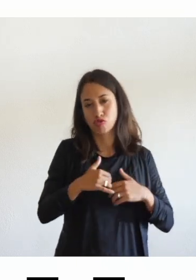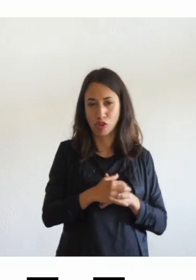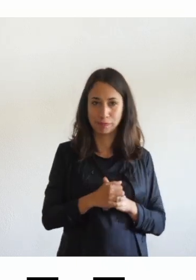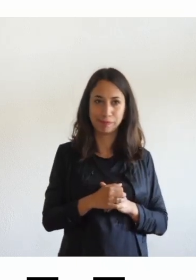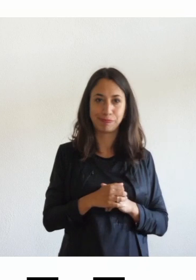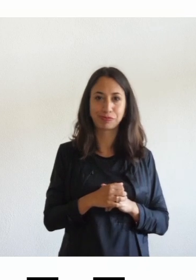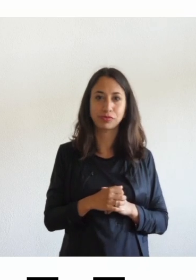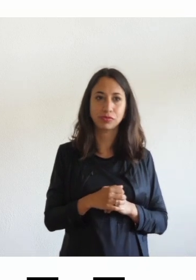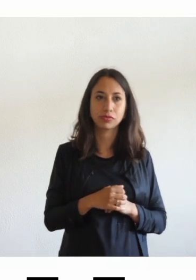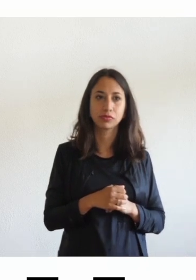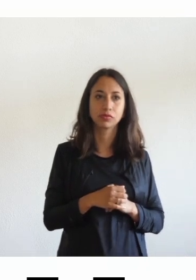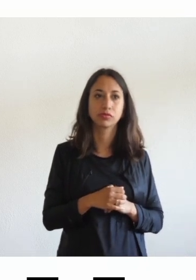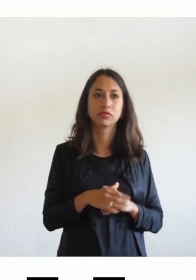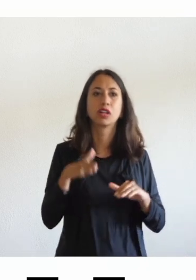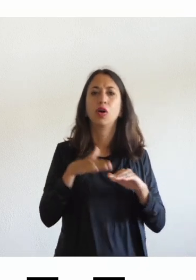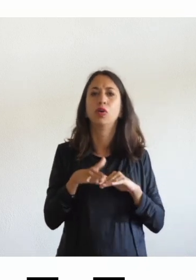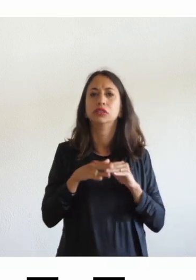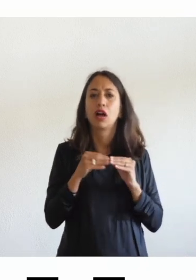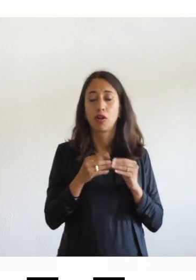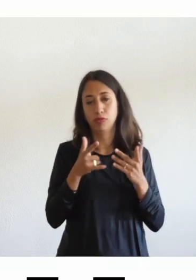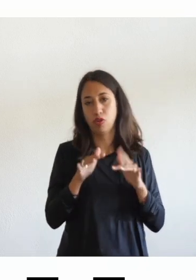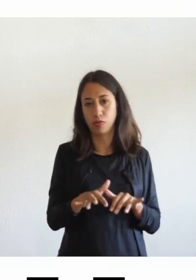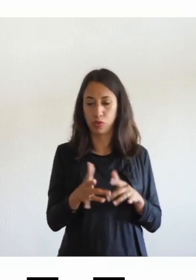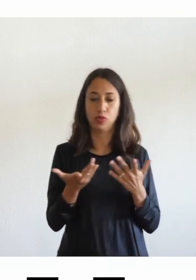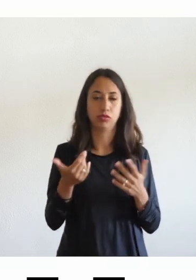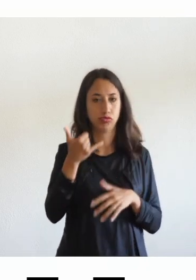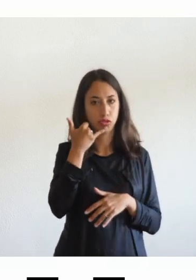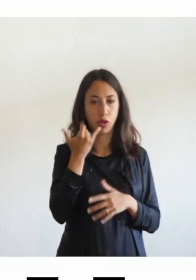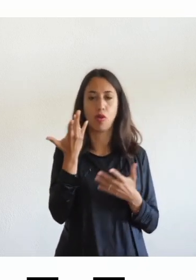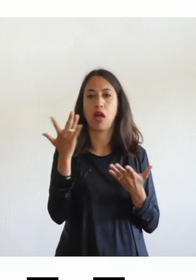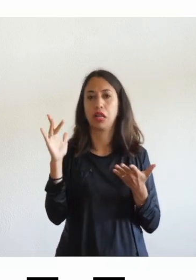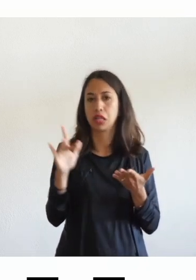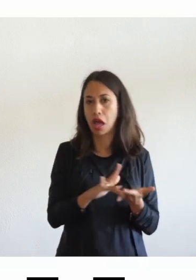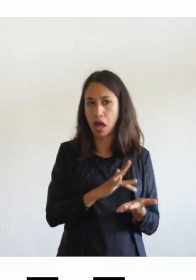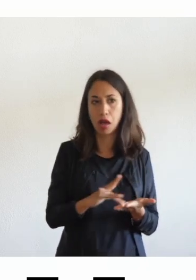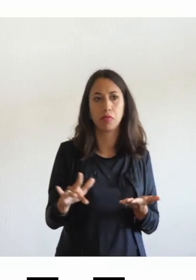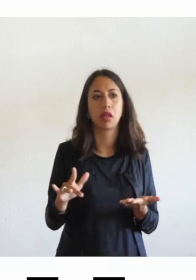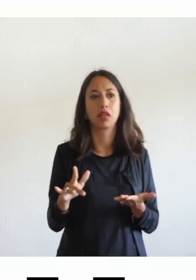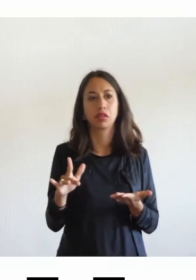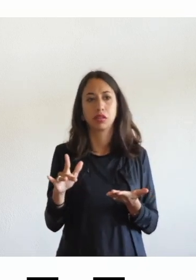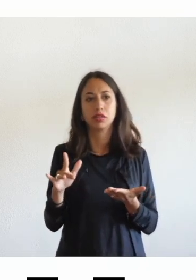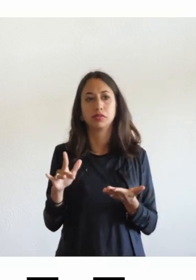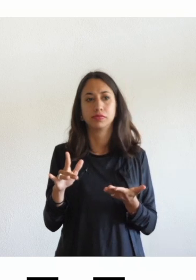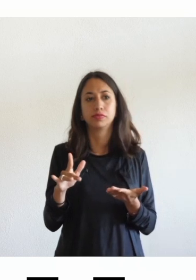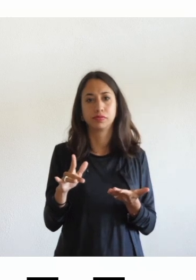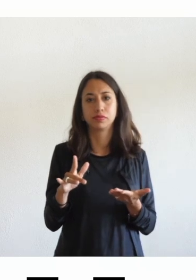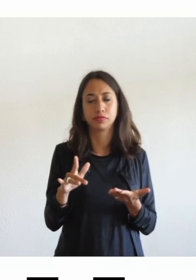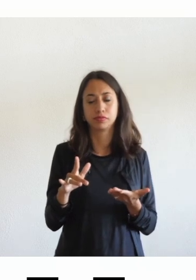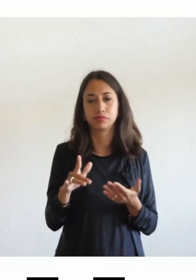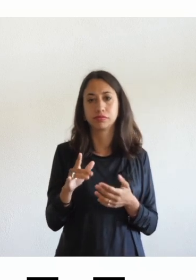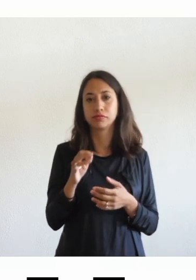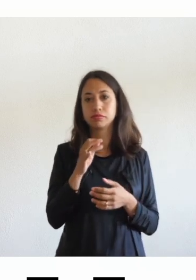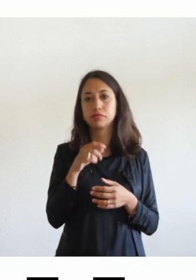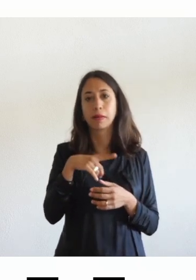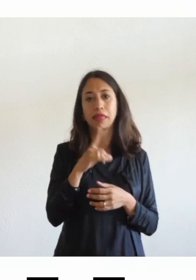con che cosa vengono utilizzati computer smartphone tablet quindi non sono responsive sono